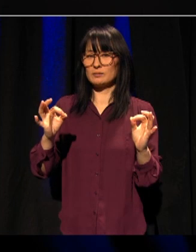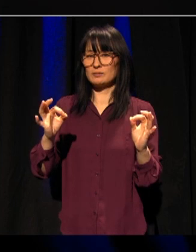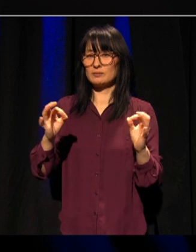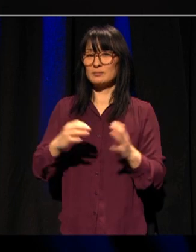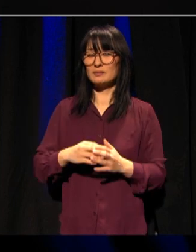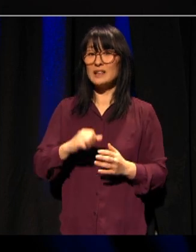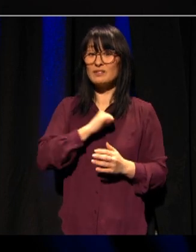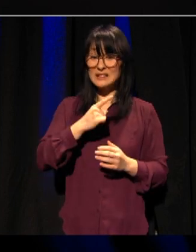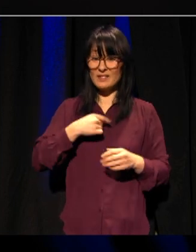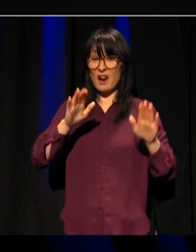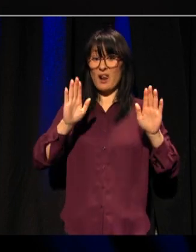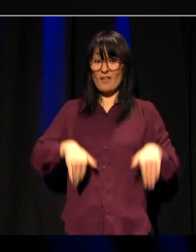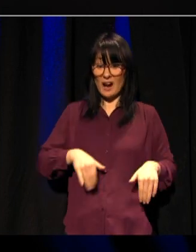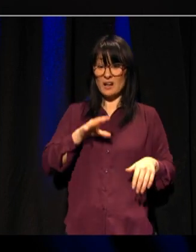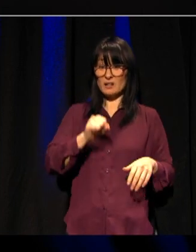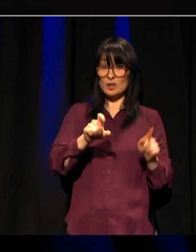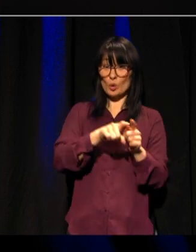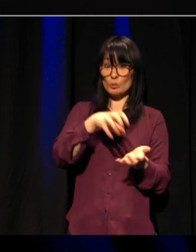ta den posisjonen.